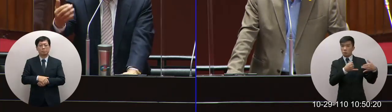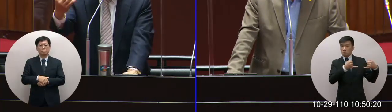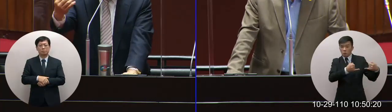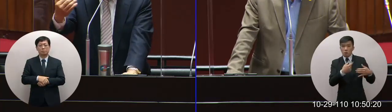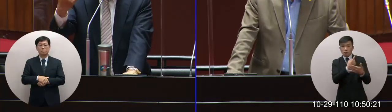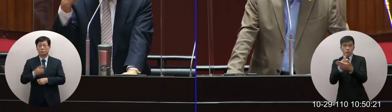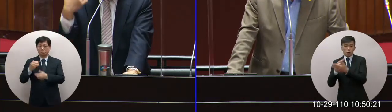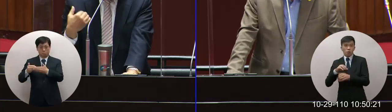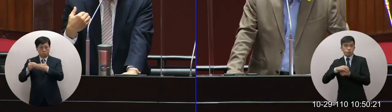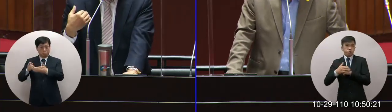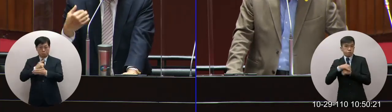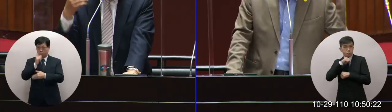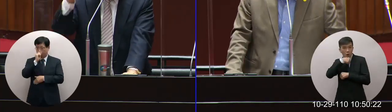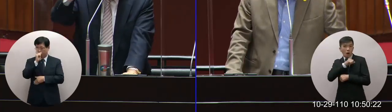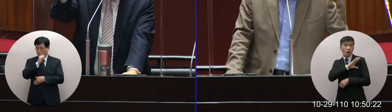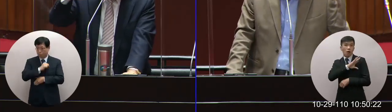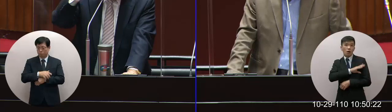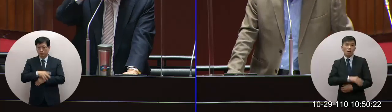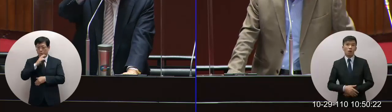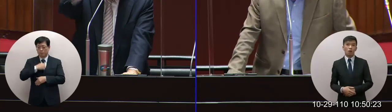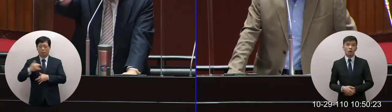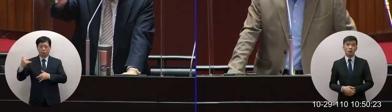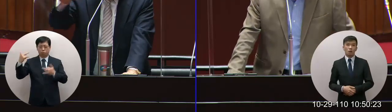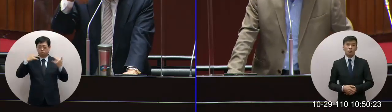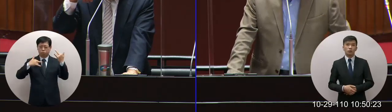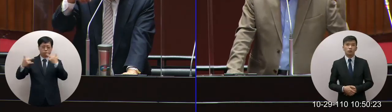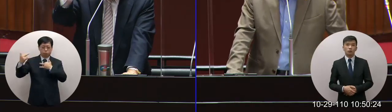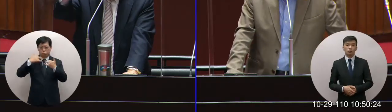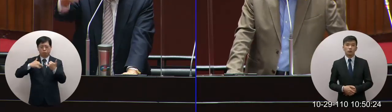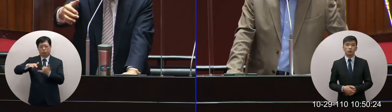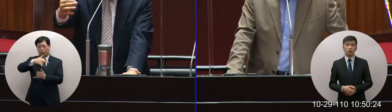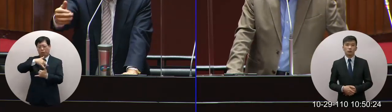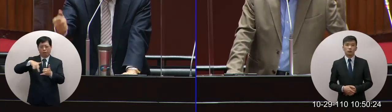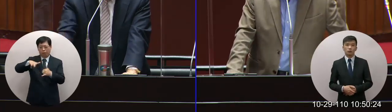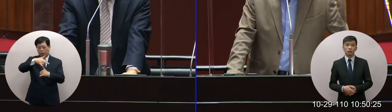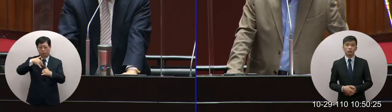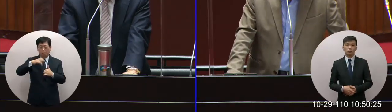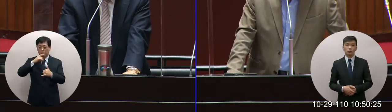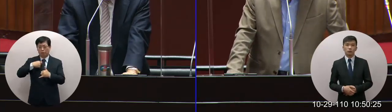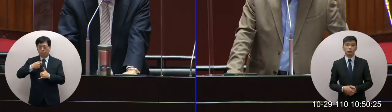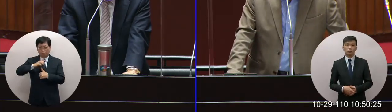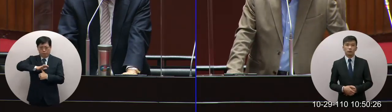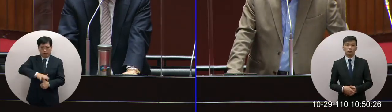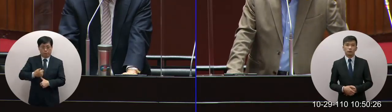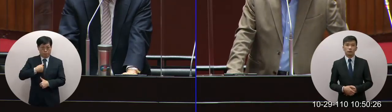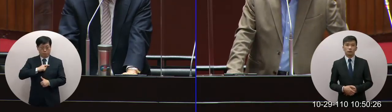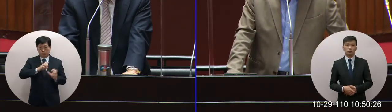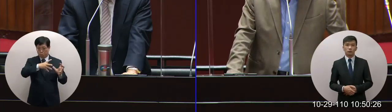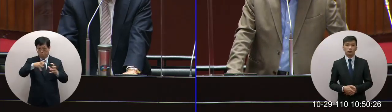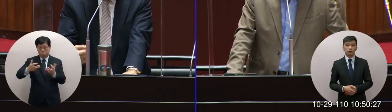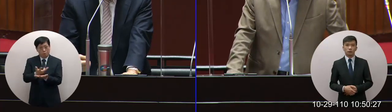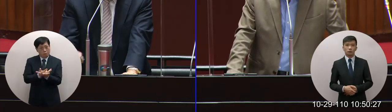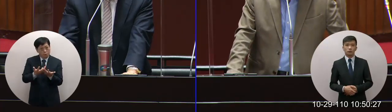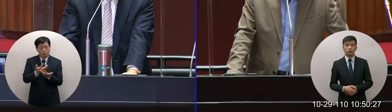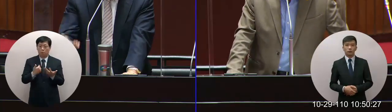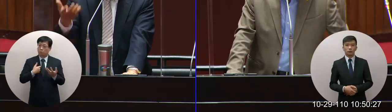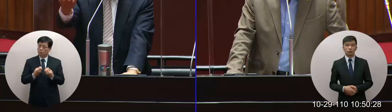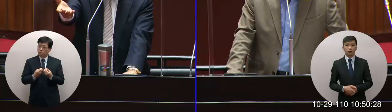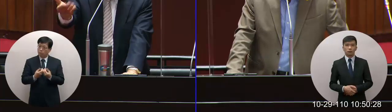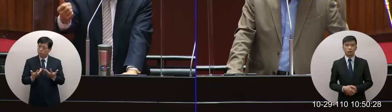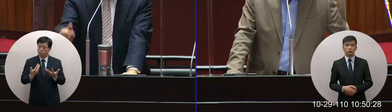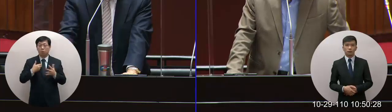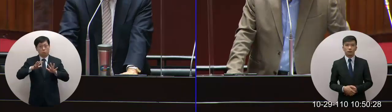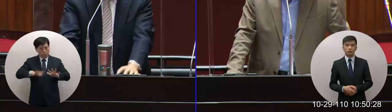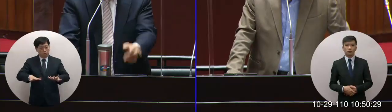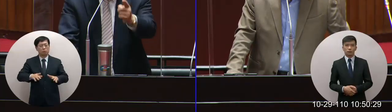保台中國整天來軍機繞台中國打壓我們的國際空間我們做的